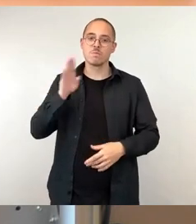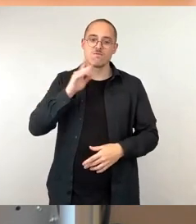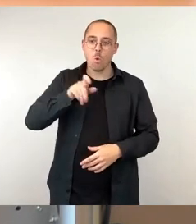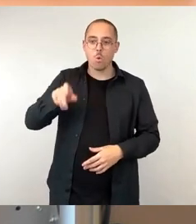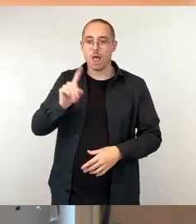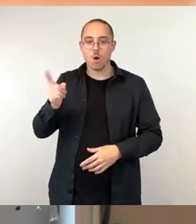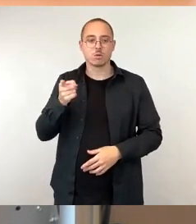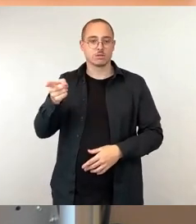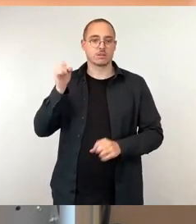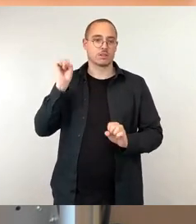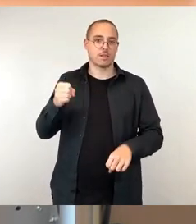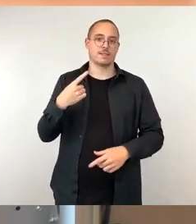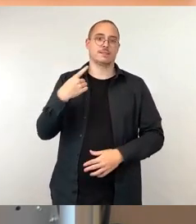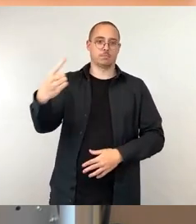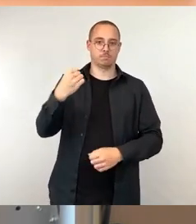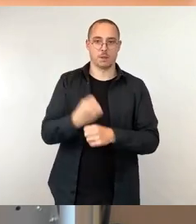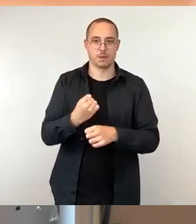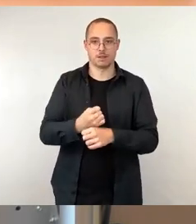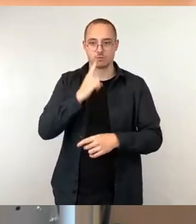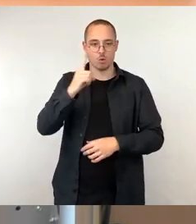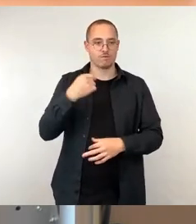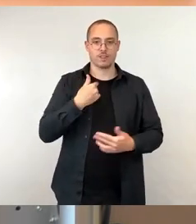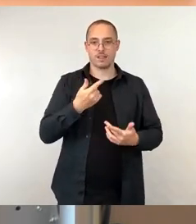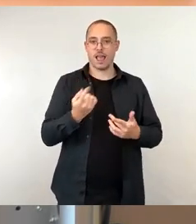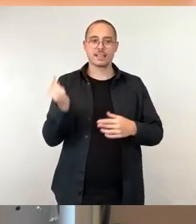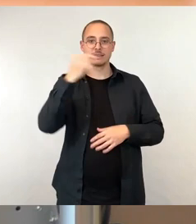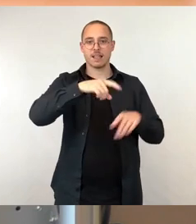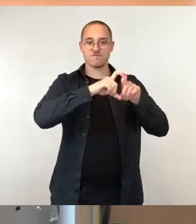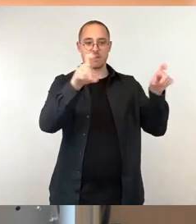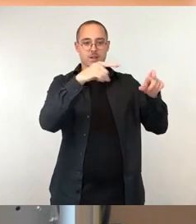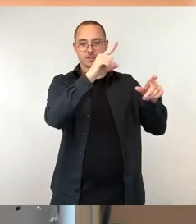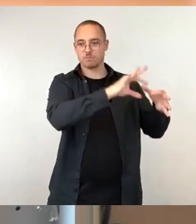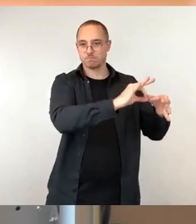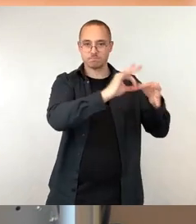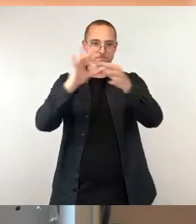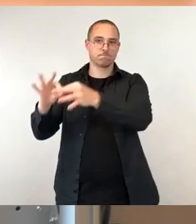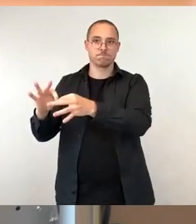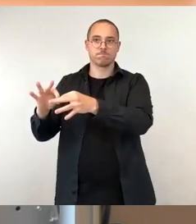setzen, die Bewohner in den Unterkünften bekommen Angebote und